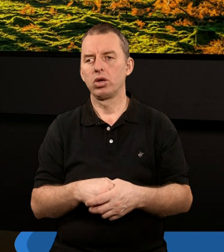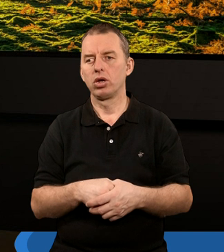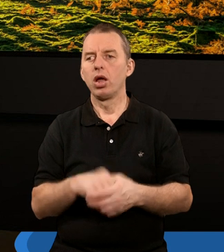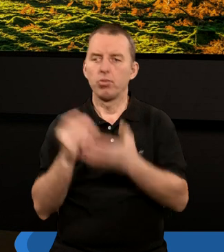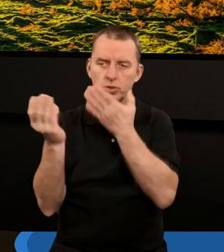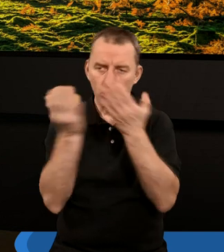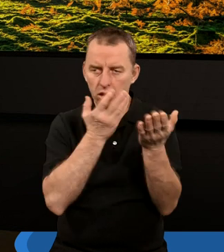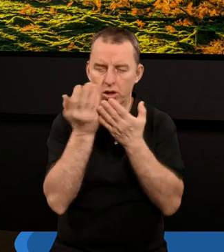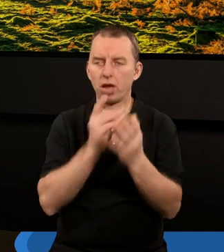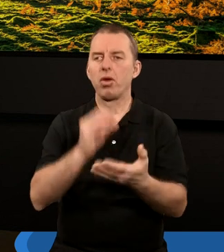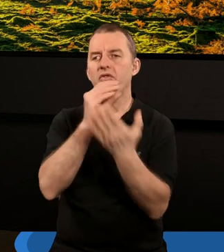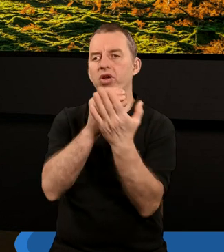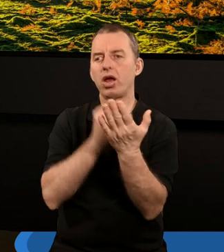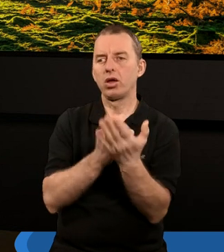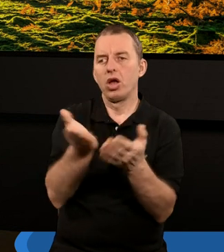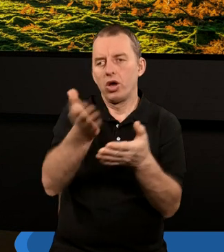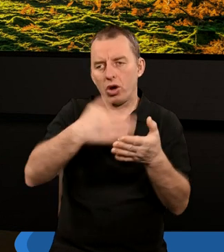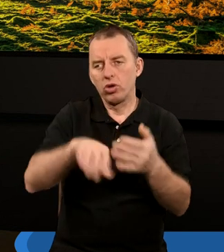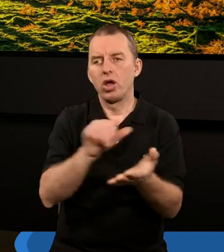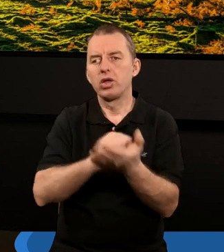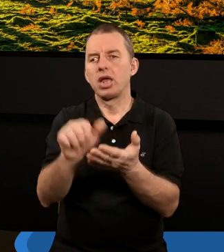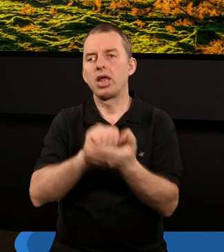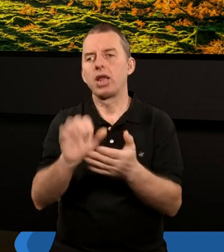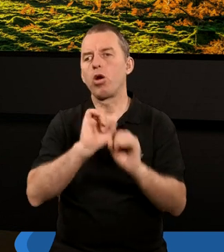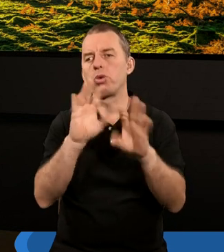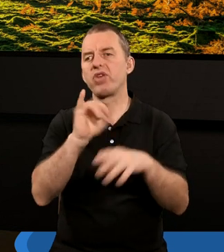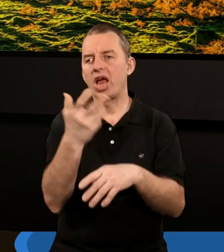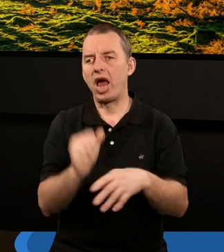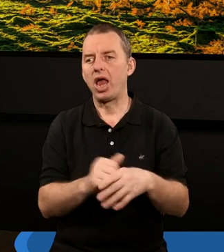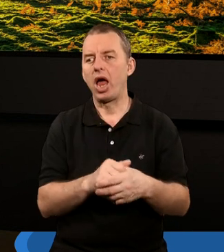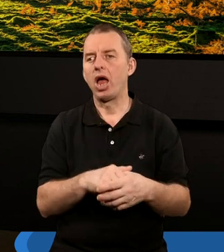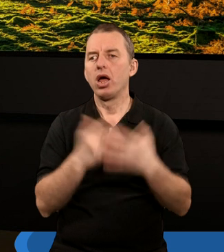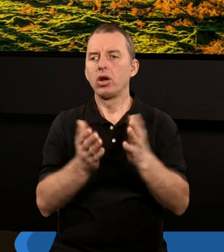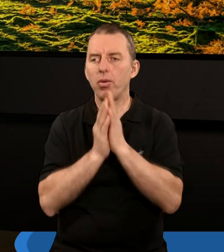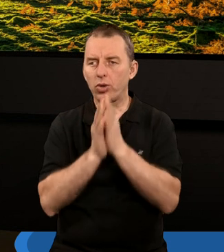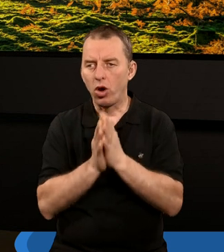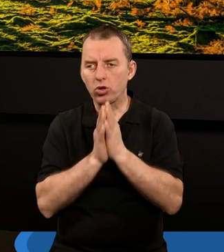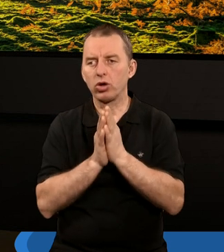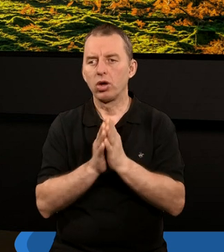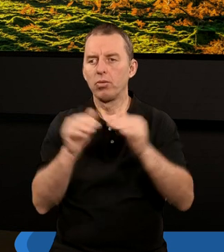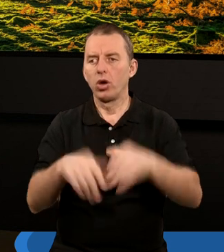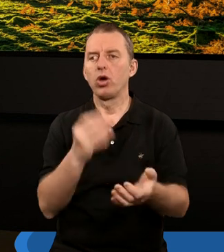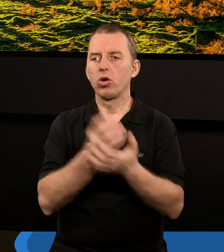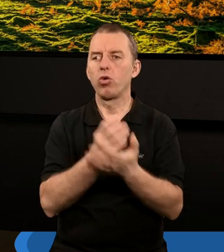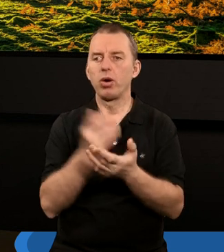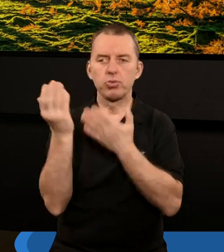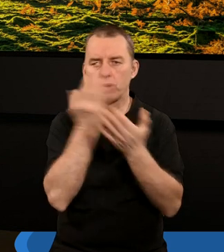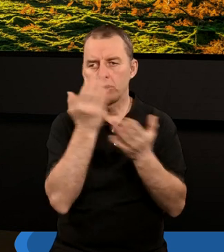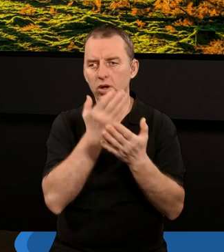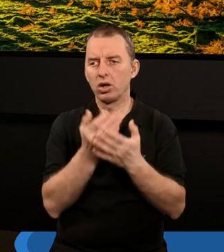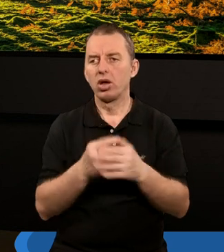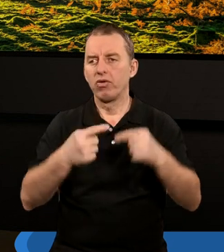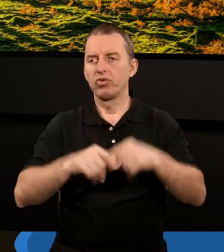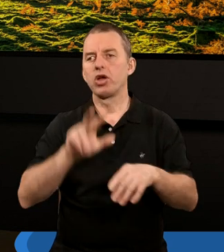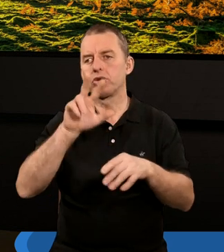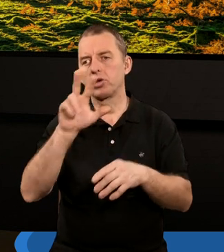Może przeczytajmy fragment z rozdziału jedenastego. Chciałbym poprosić może Kubę o przeczytanie wiersza